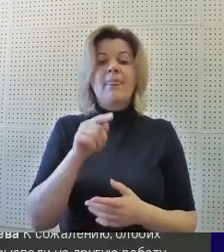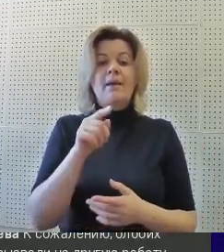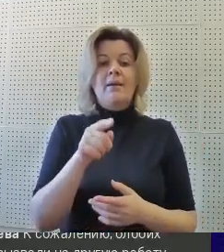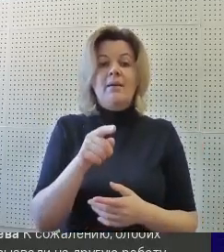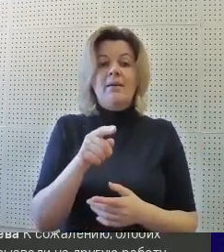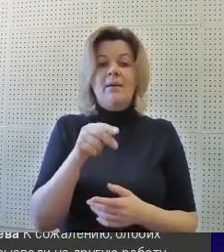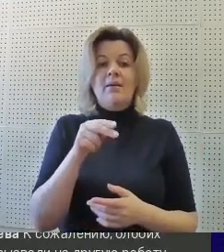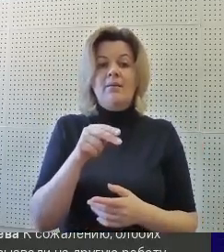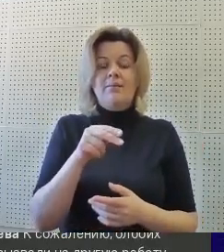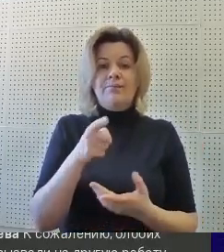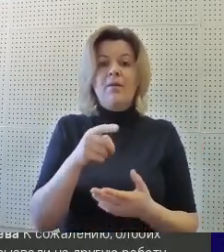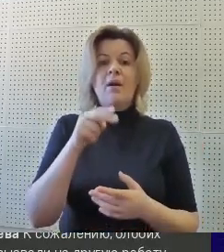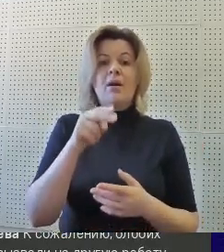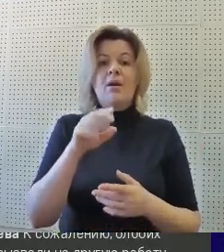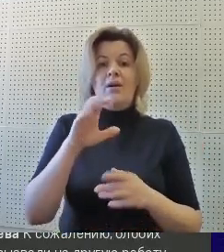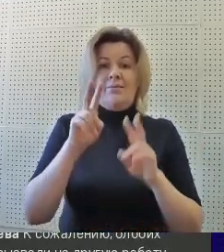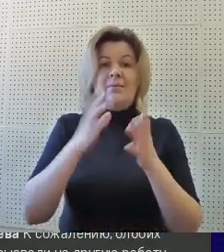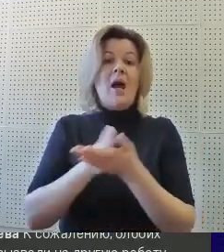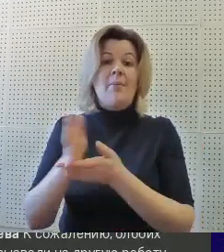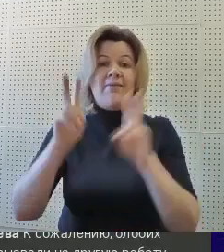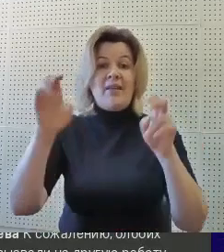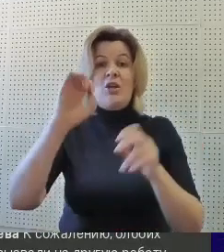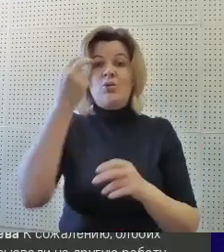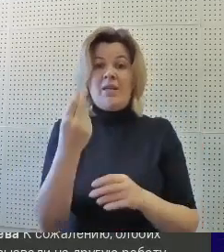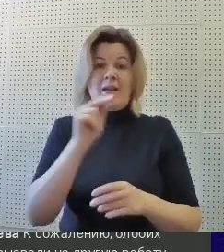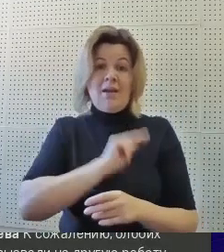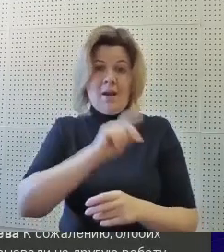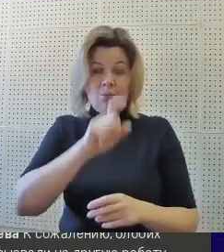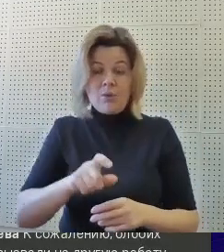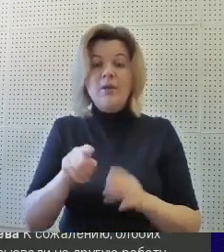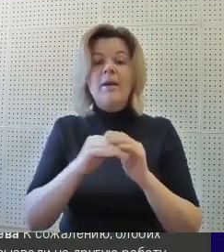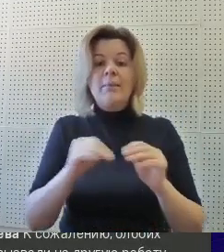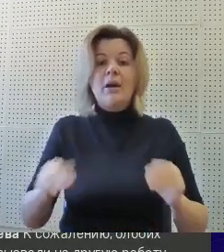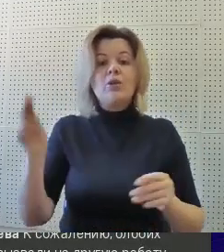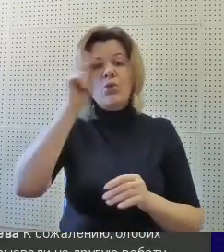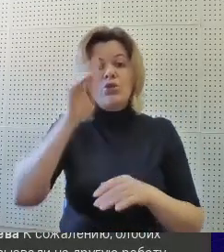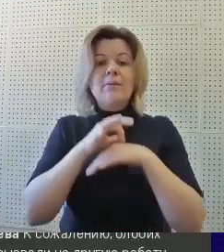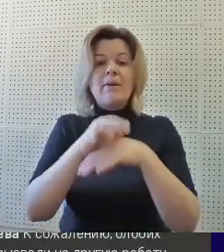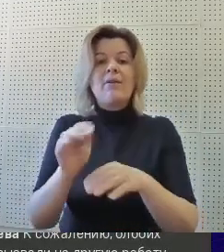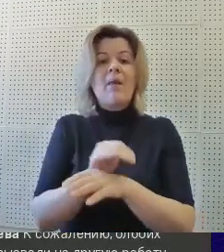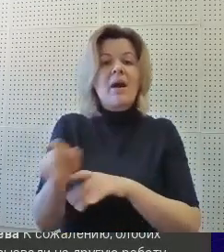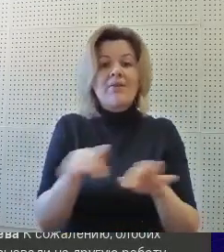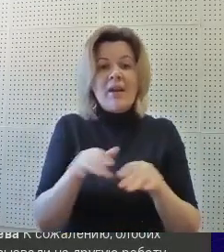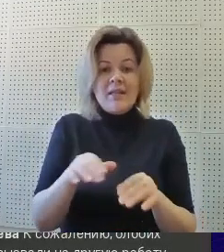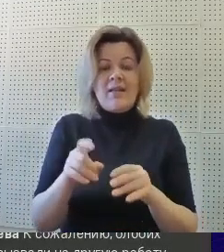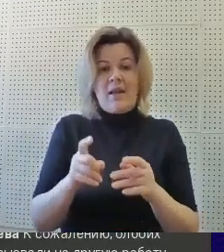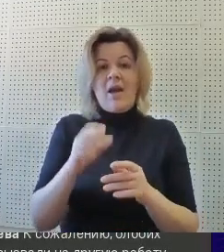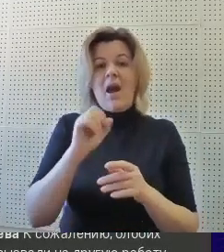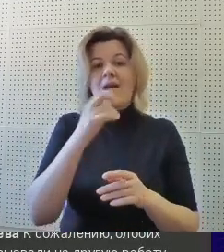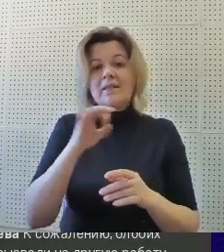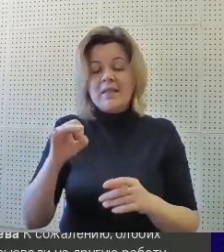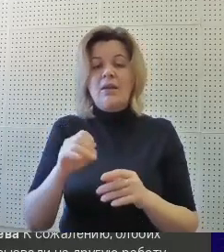В рамках социальный работник ребята учились проводить благотворительные акции